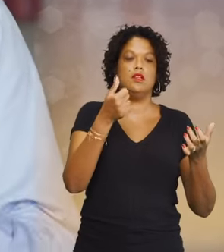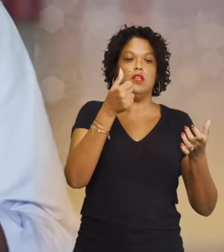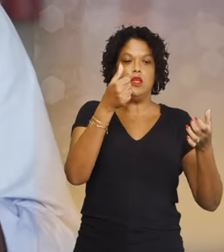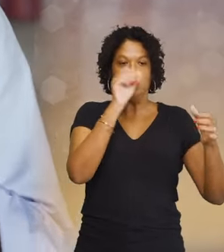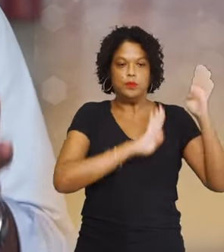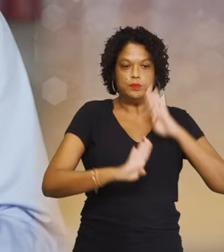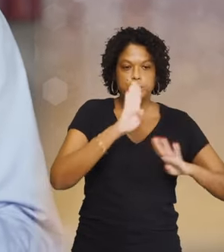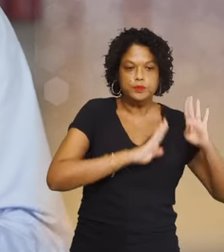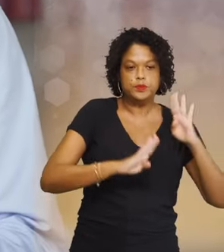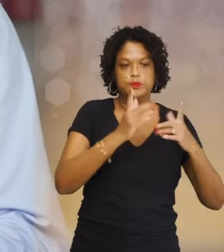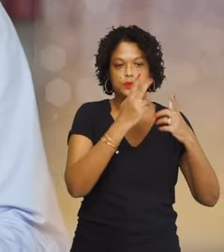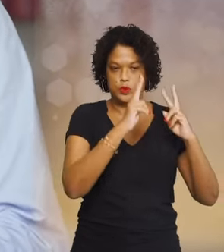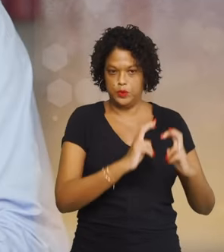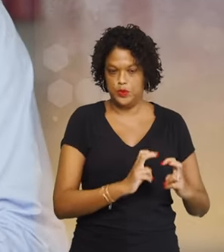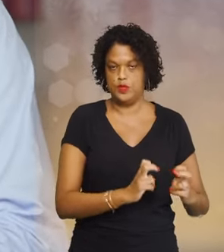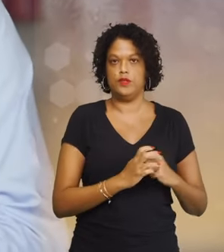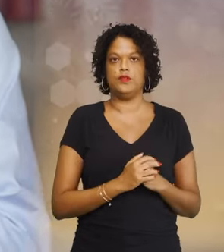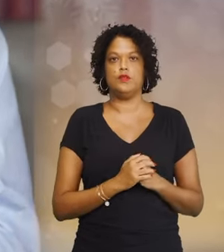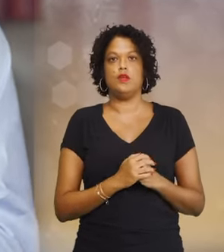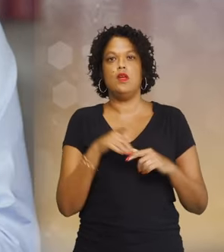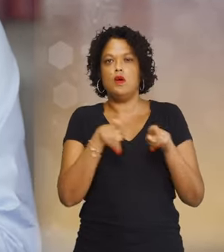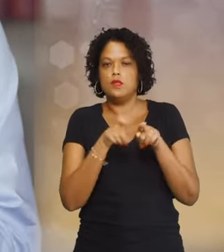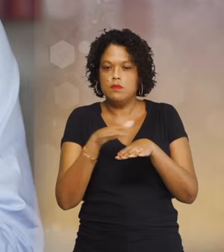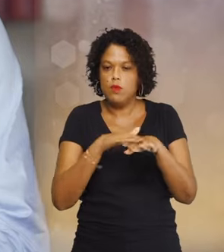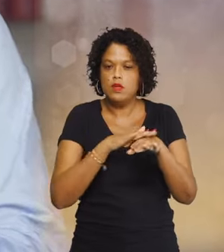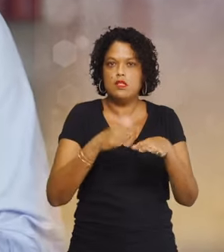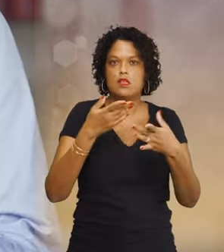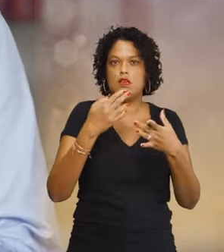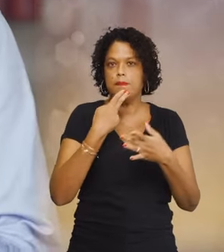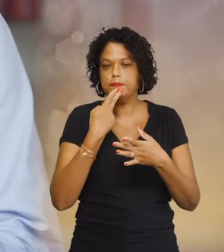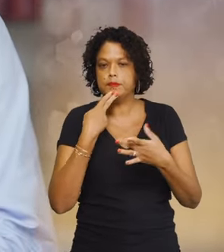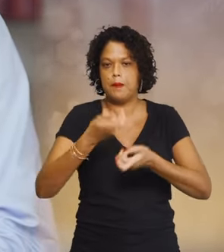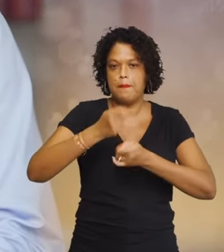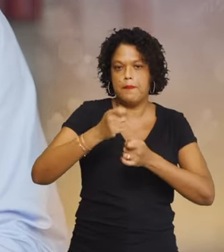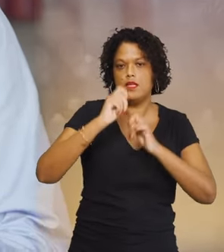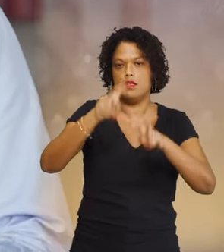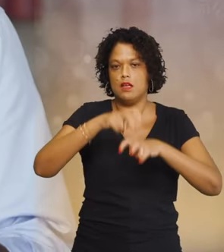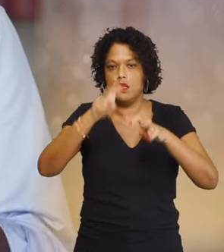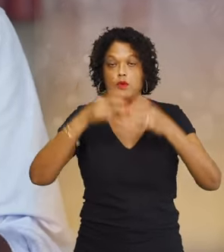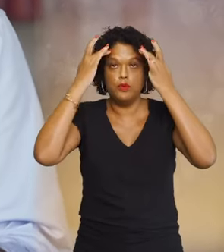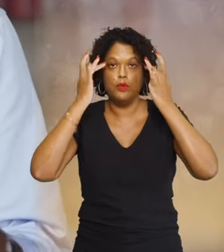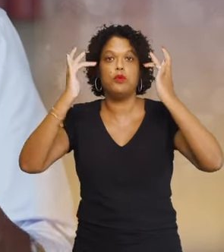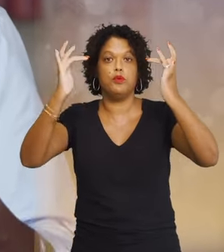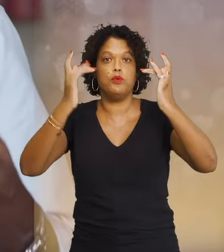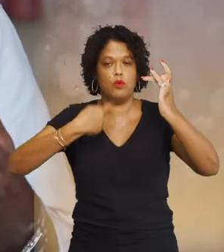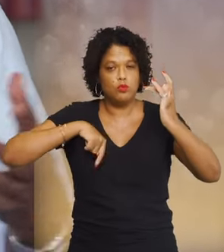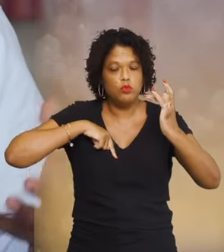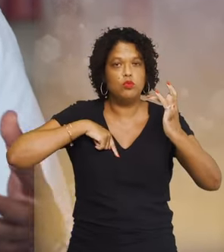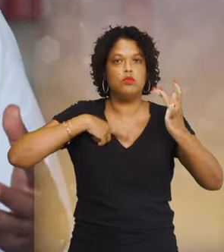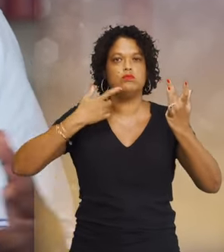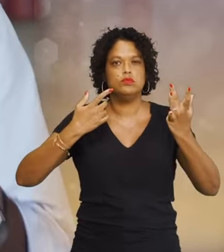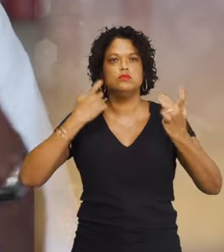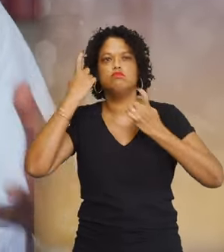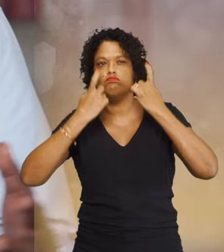Cela nous permettra aussi de développer des politiques plus performantes en matière de pêche, en matière d'agriculture, en matière de culture, où nous travaillons